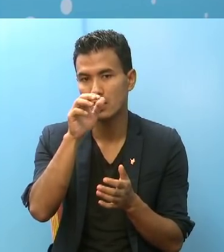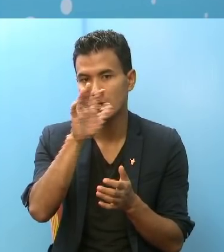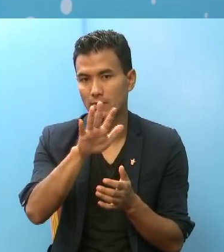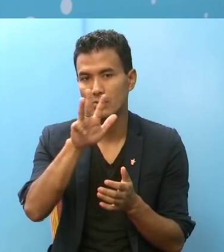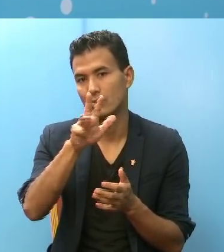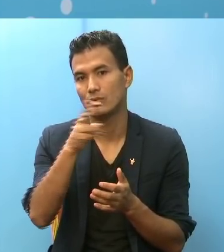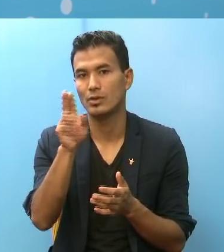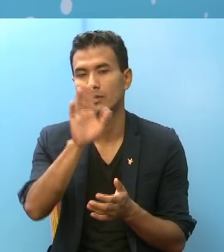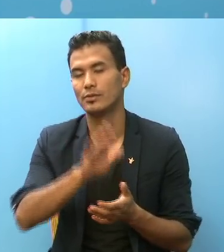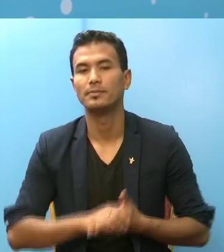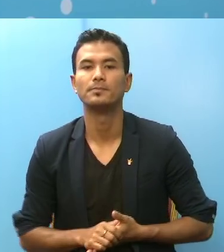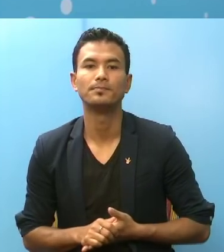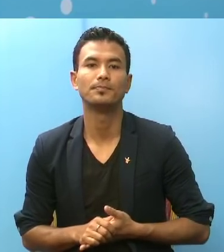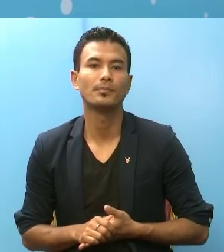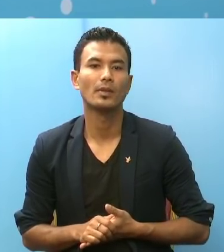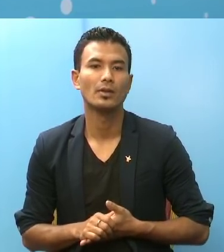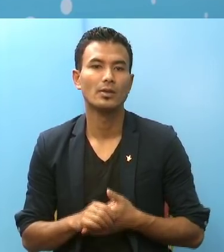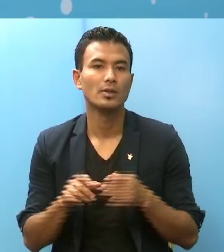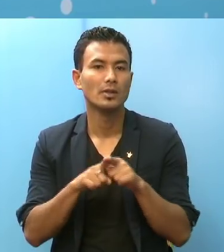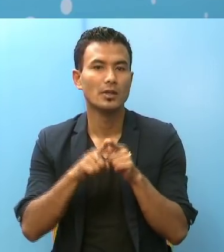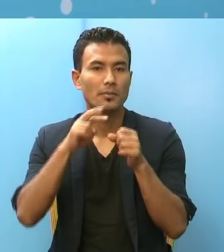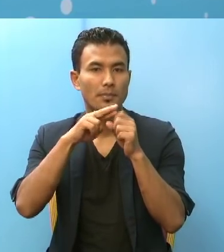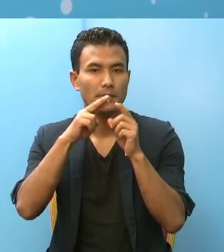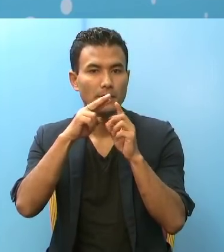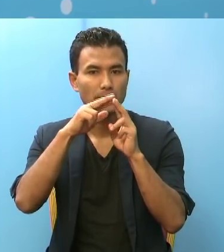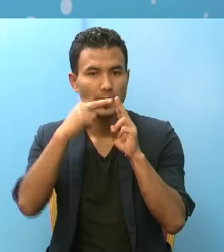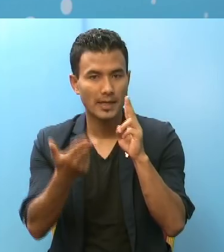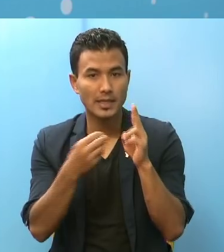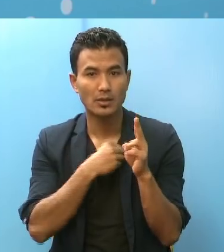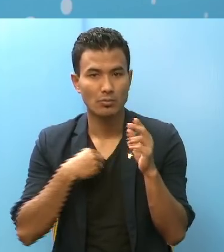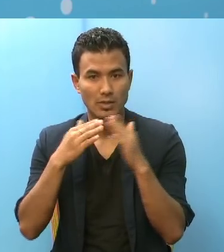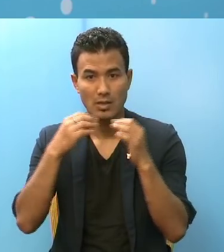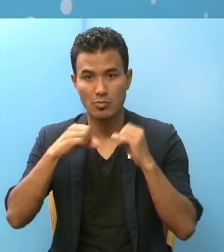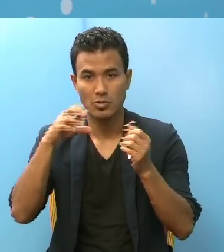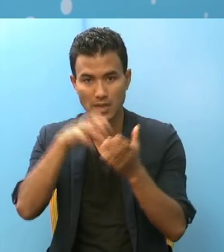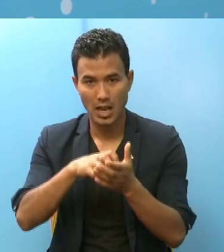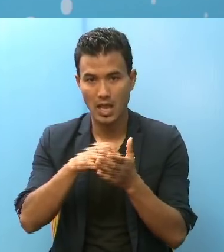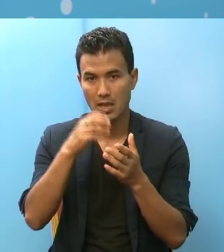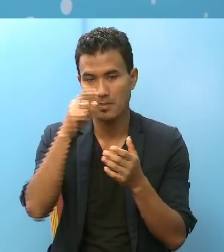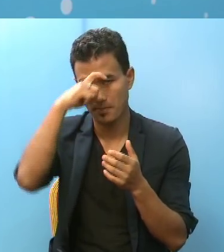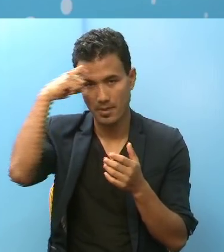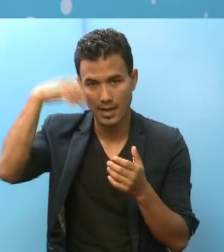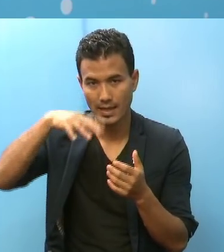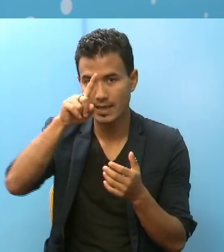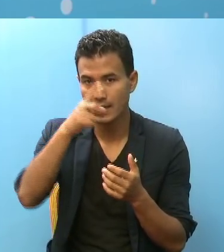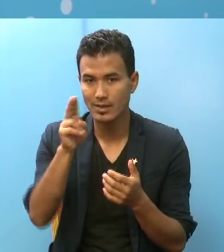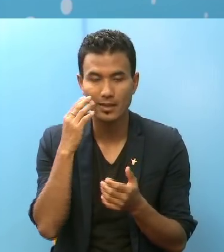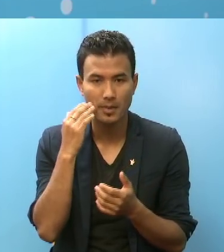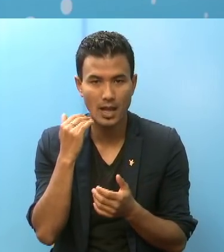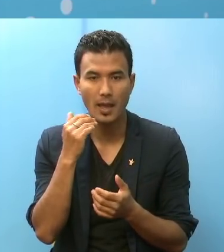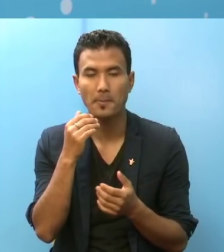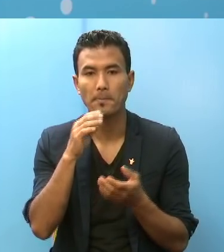हुनुँँच एसाई गरी भेरी अस्पताल प्रयोकसाला मा बाके का एक जना महिला